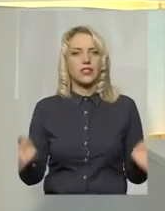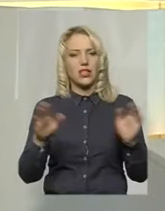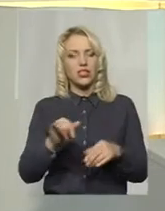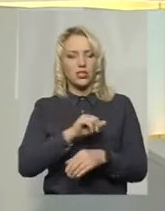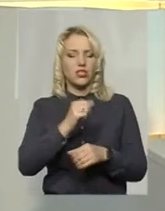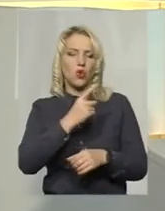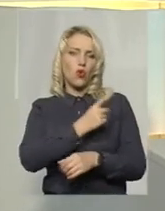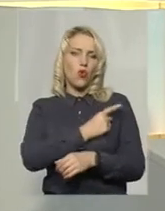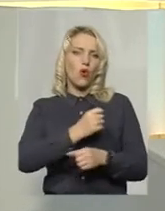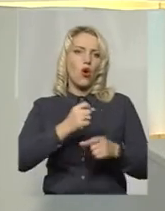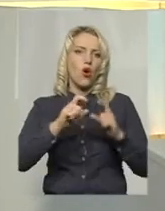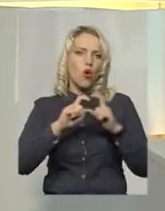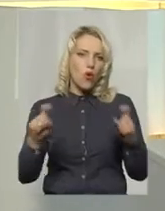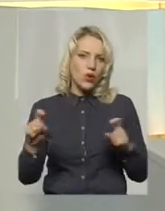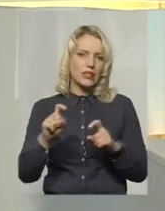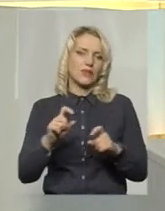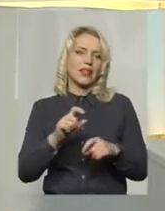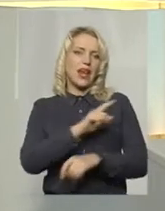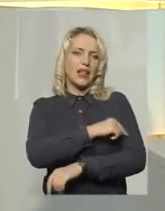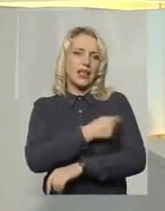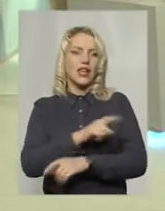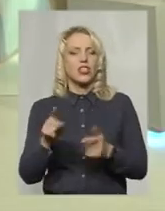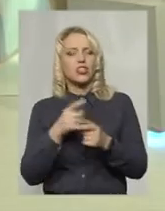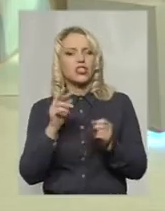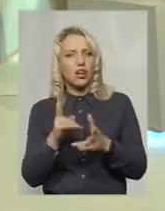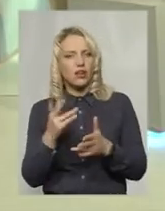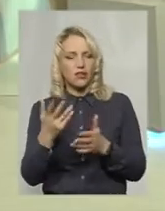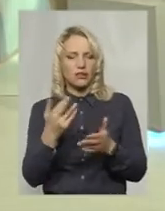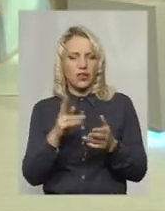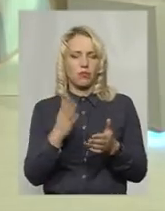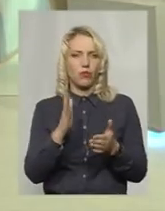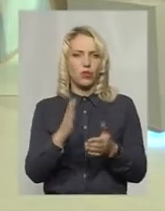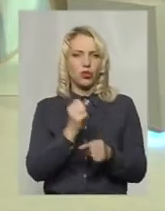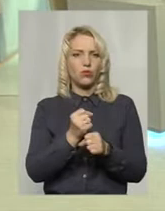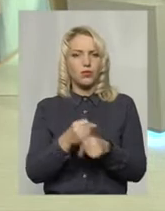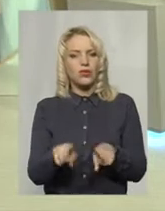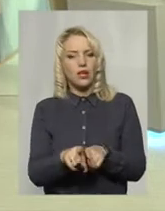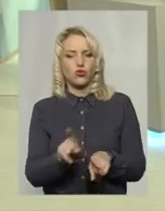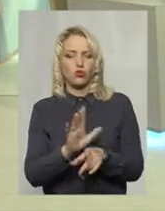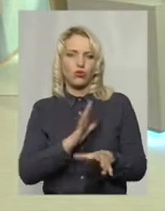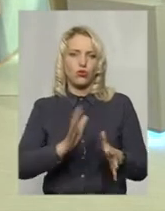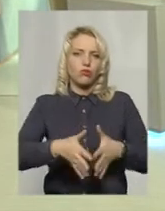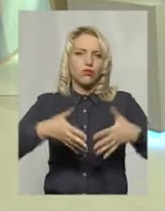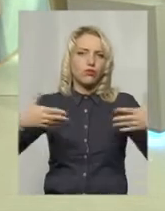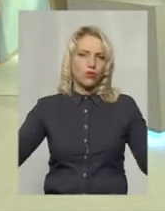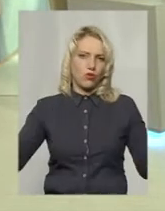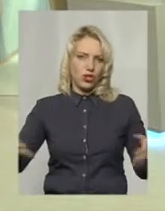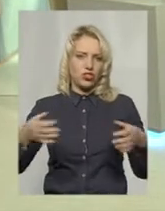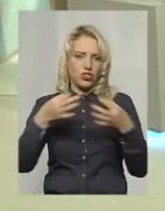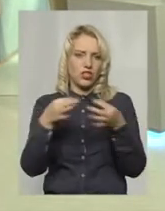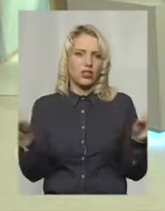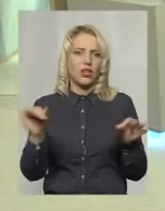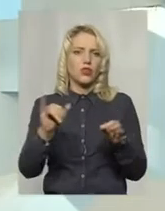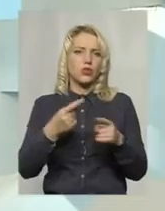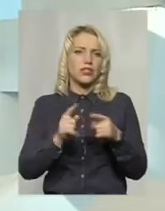Ну, коли вже будете повертатися в стіни. Чи, можливо, яким чином ви маєте робити так, щоб було просторіше в тих самих стінах? Так.